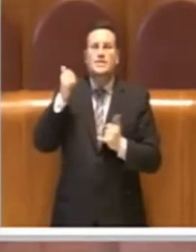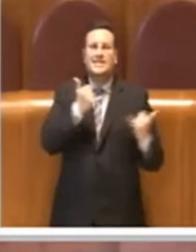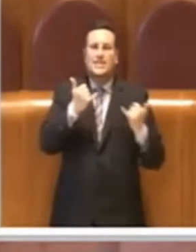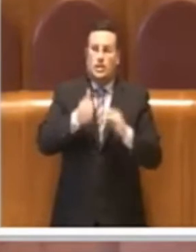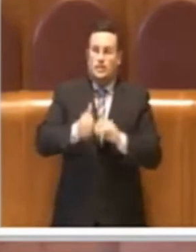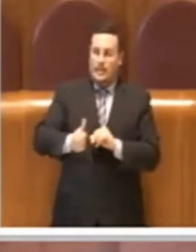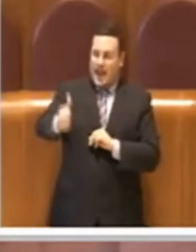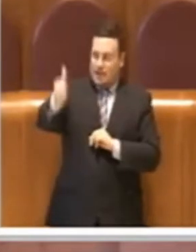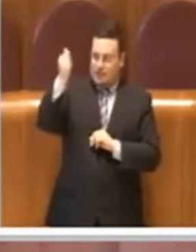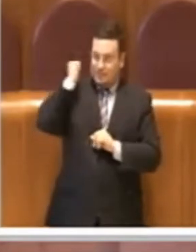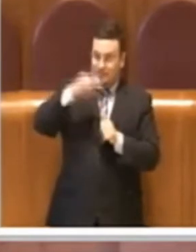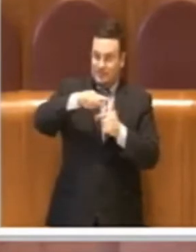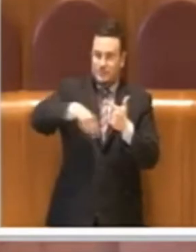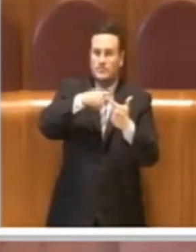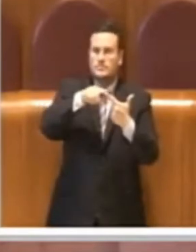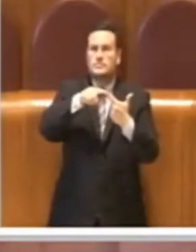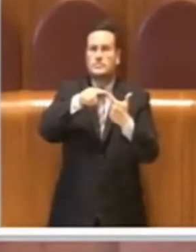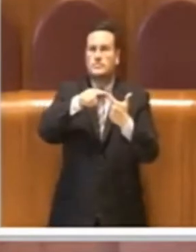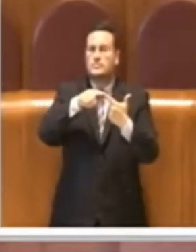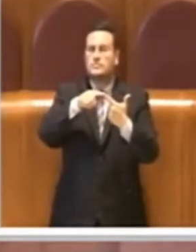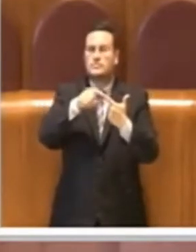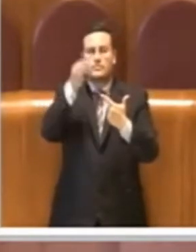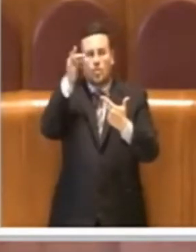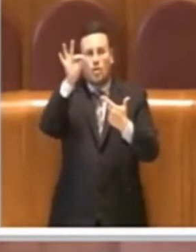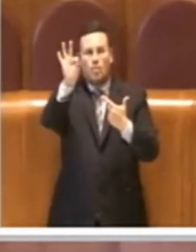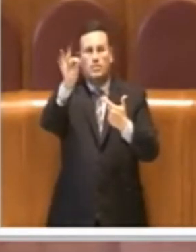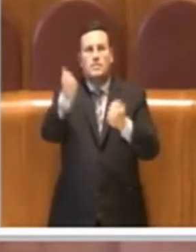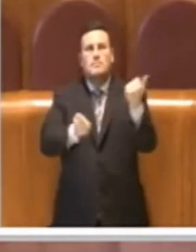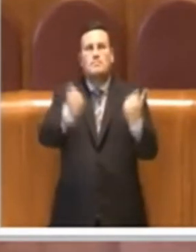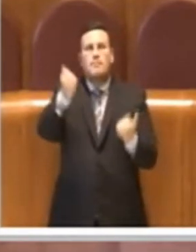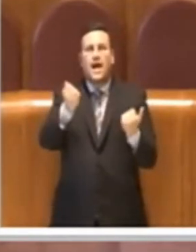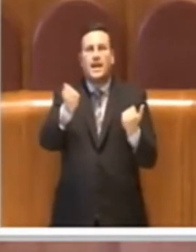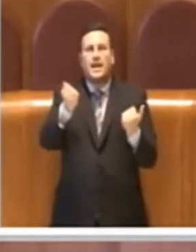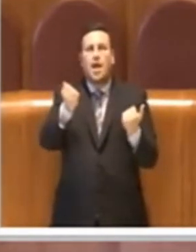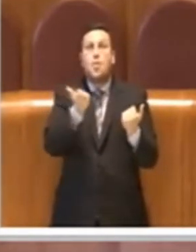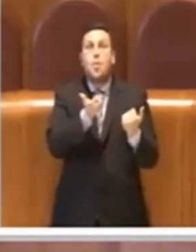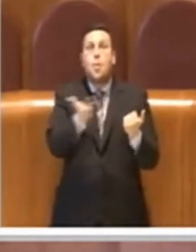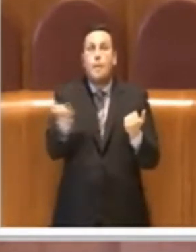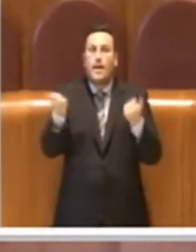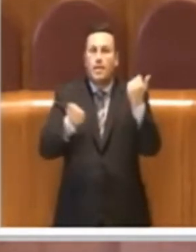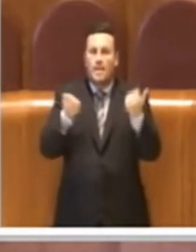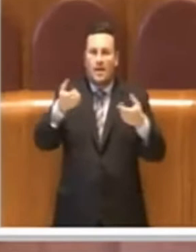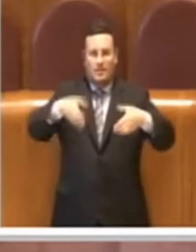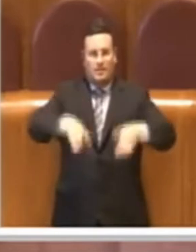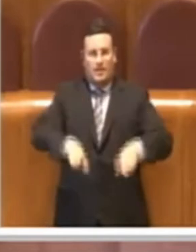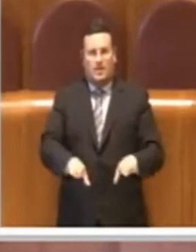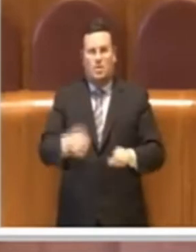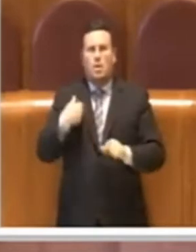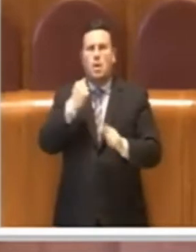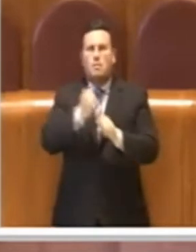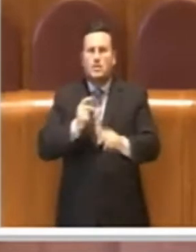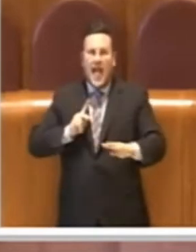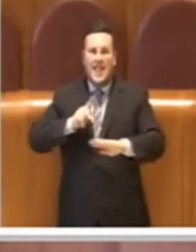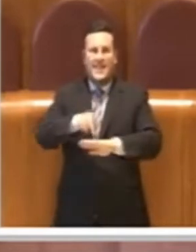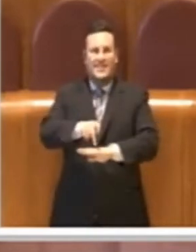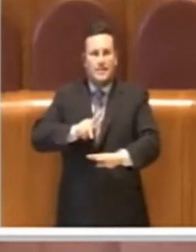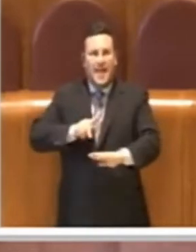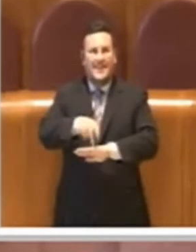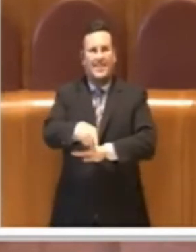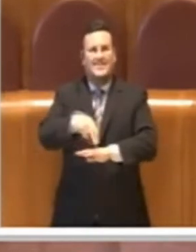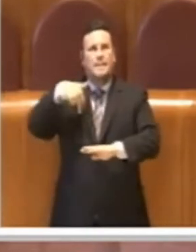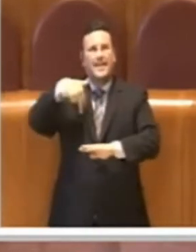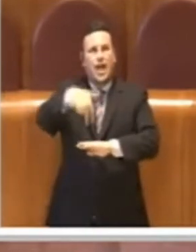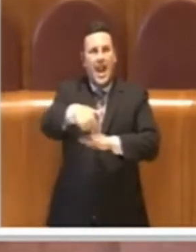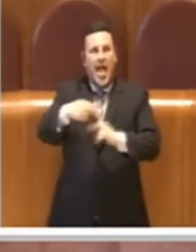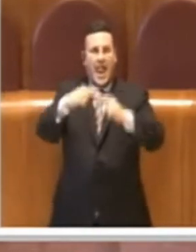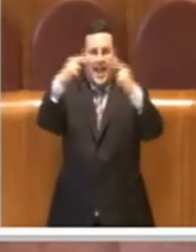direttrice, è quella, come dico sempre, di ridurre il numero dei veicoli circolanti, perché posso fare tutti gli attraversamenti pedonali rialzati